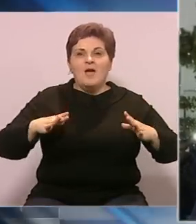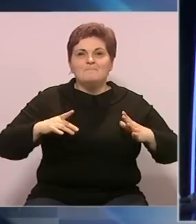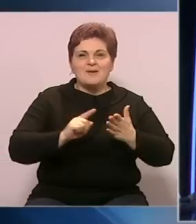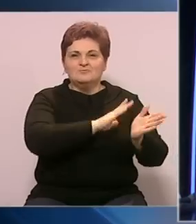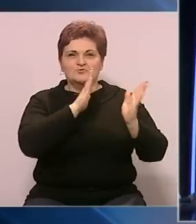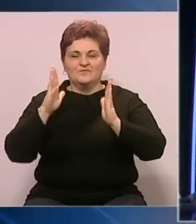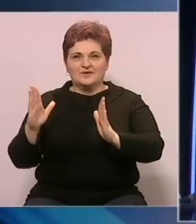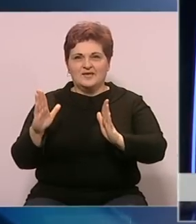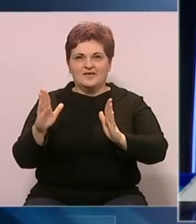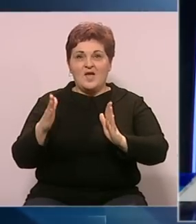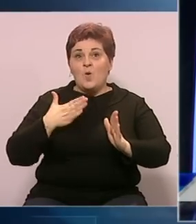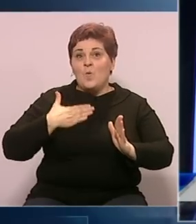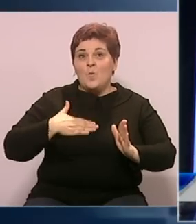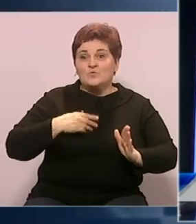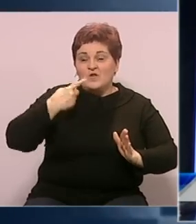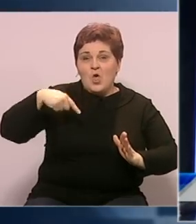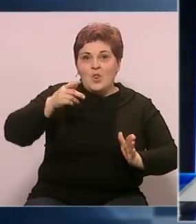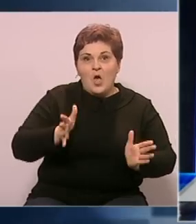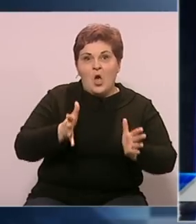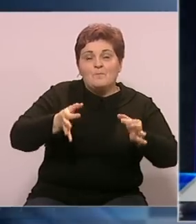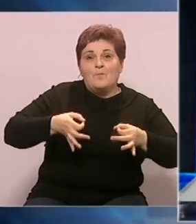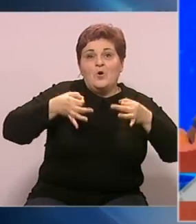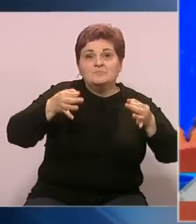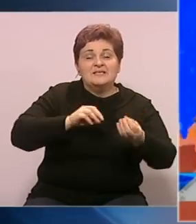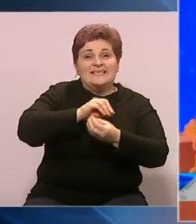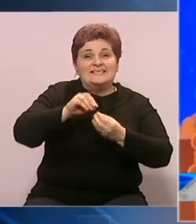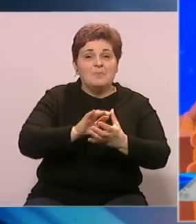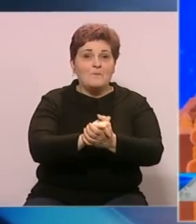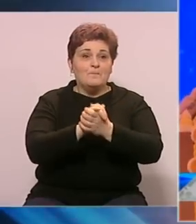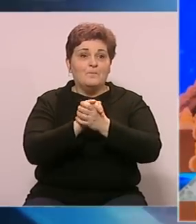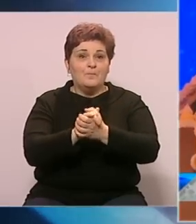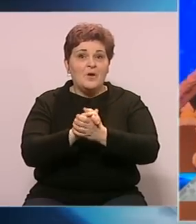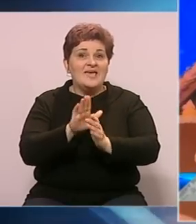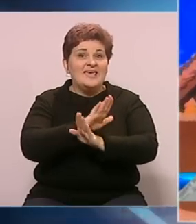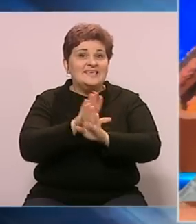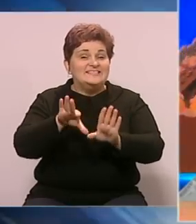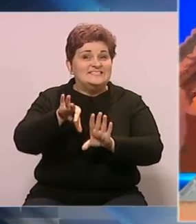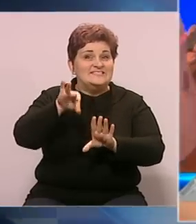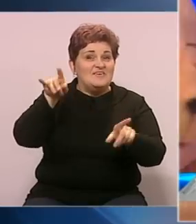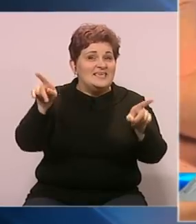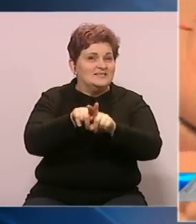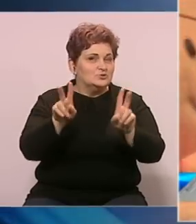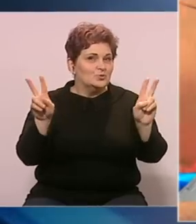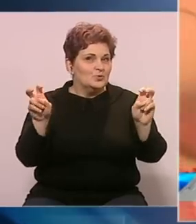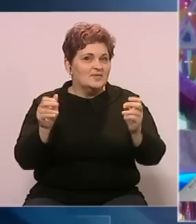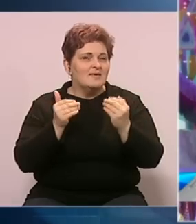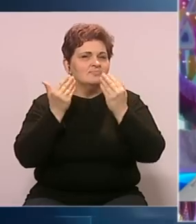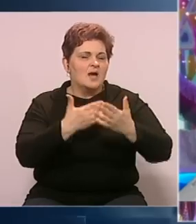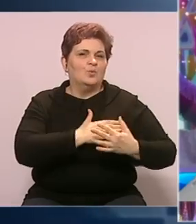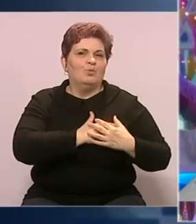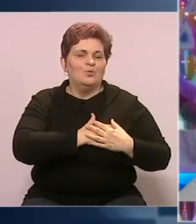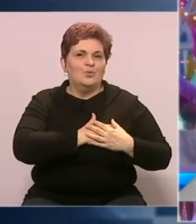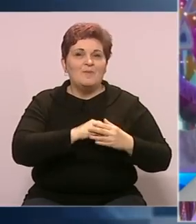U želji da sugrađane potaknu na slavlja sa porodicom i prijateljima, svi su izabrali istu temu, daruj ljubav.